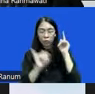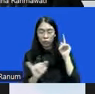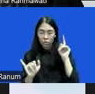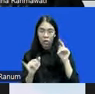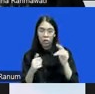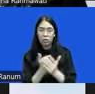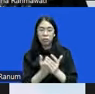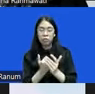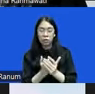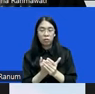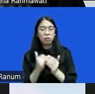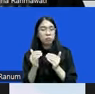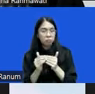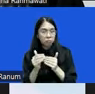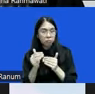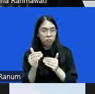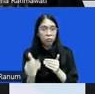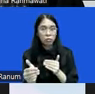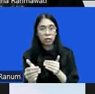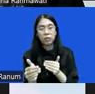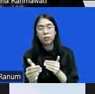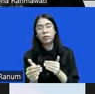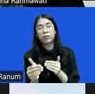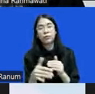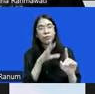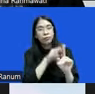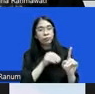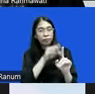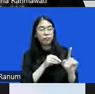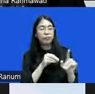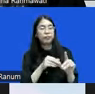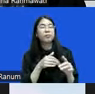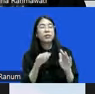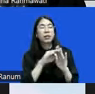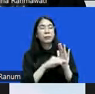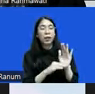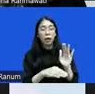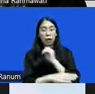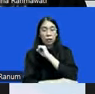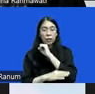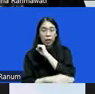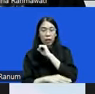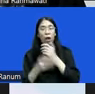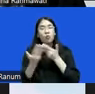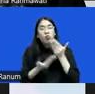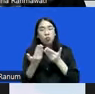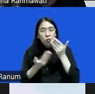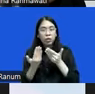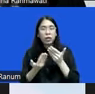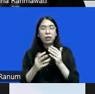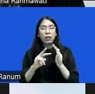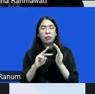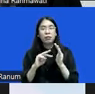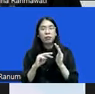kemudian di di apa diadopsi dalam kebijakan negara yang mungkin bisa didefinisikan